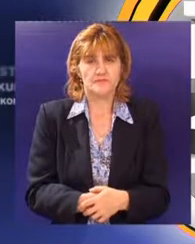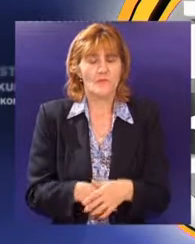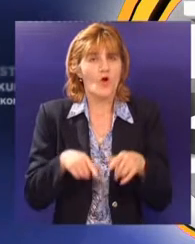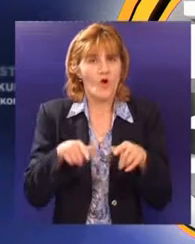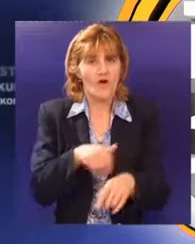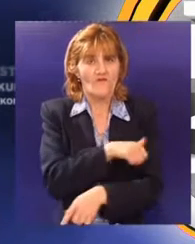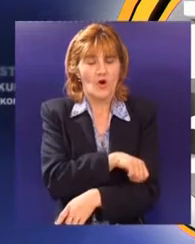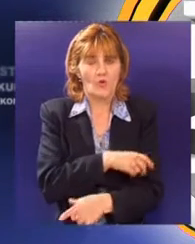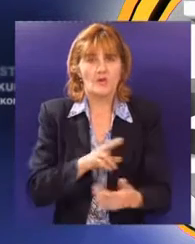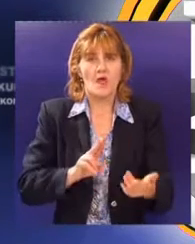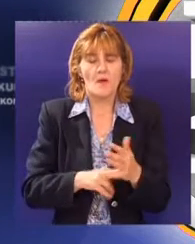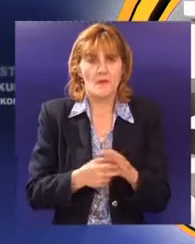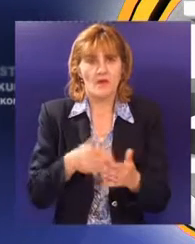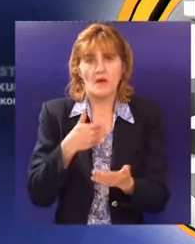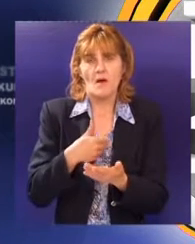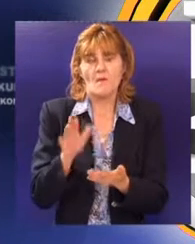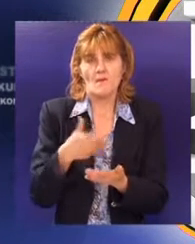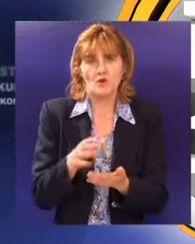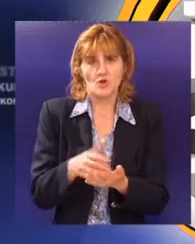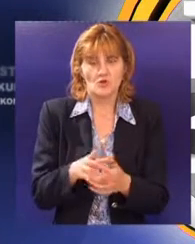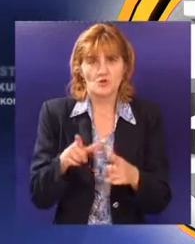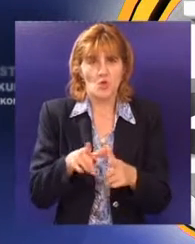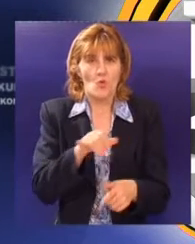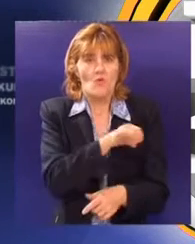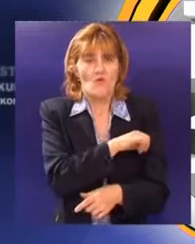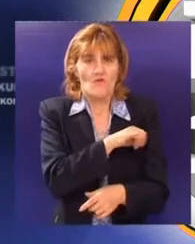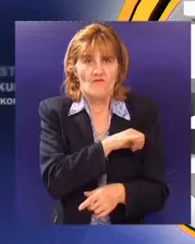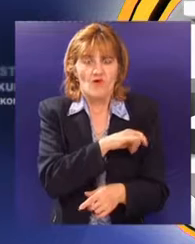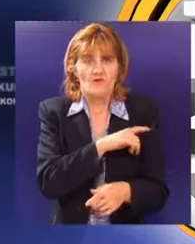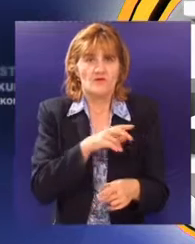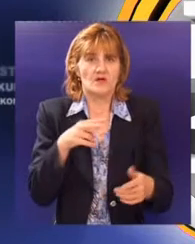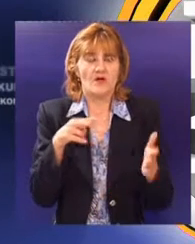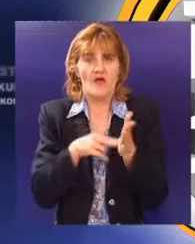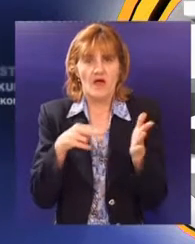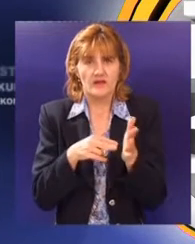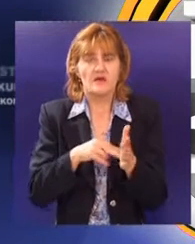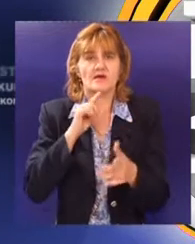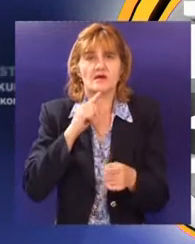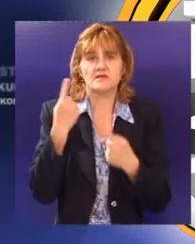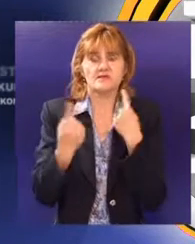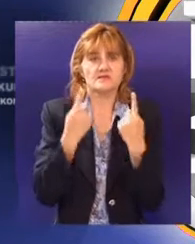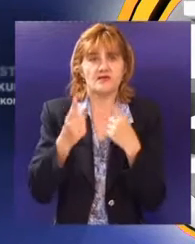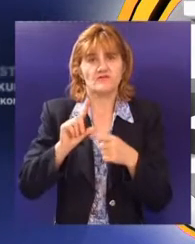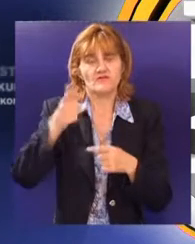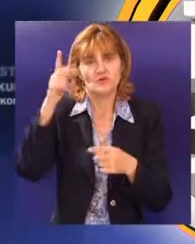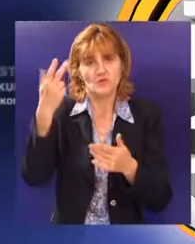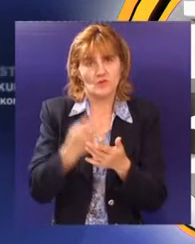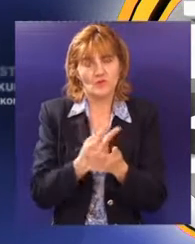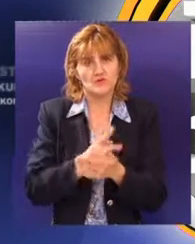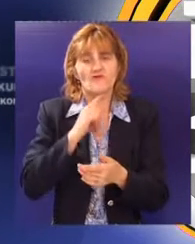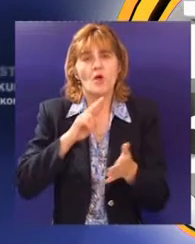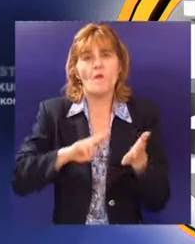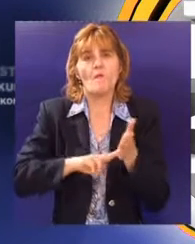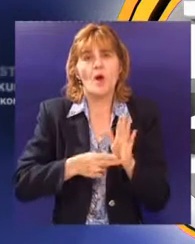I ove godine planira se porast potrošnje većine izvora energije u Vojvodini a njihova cena zavisiće od kretanja na inostranom tržištu i političkih